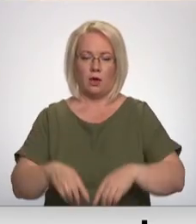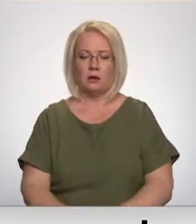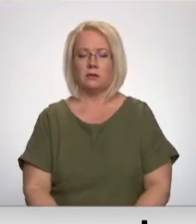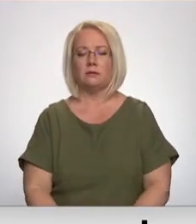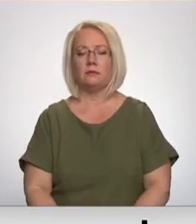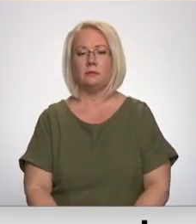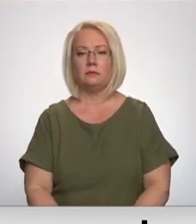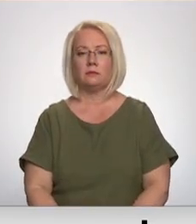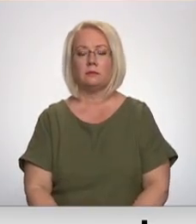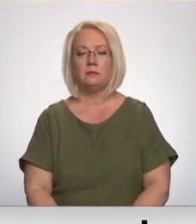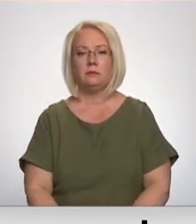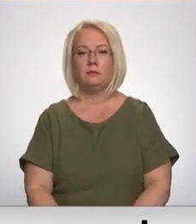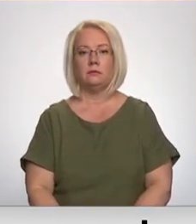Perševic, Ivo Perševic, Skrundas televīzija.